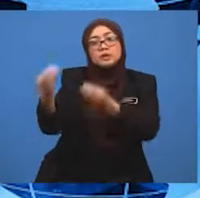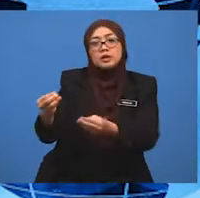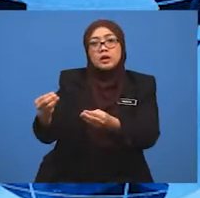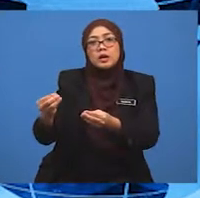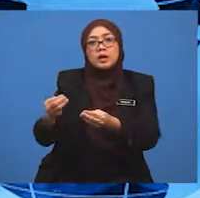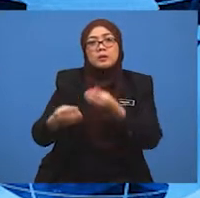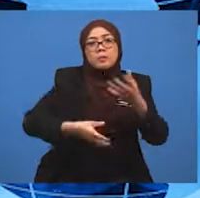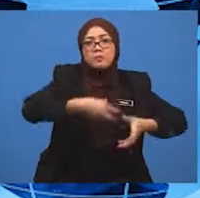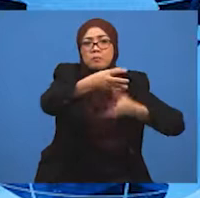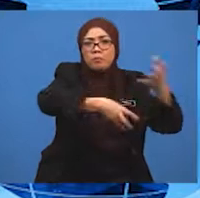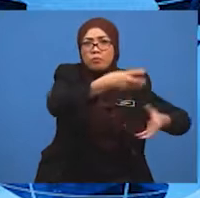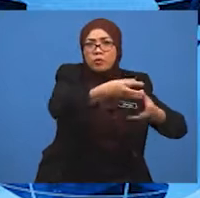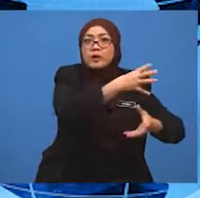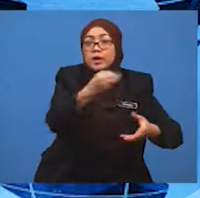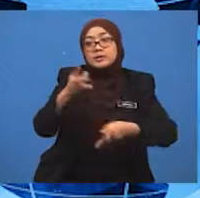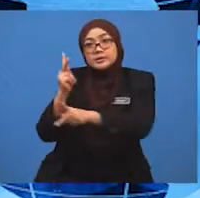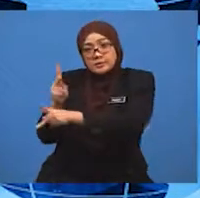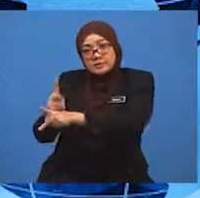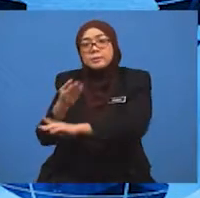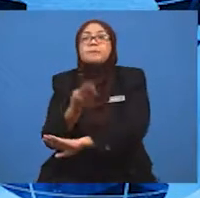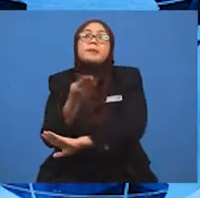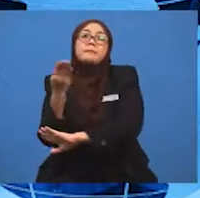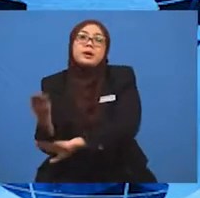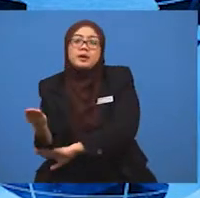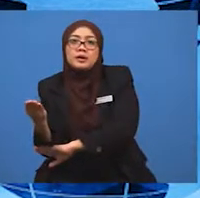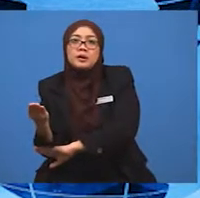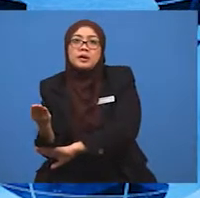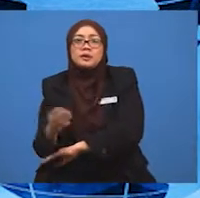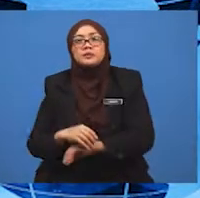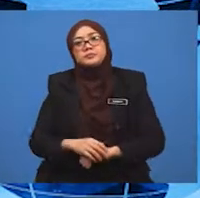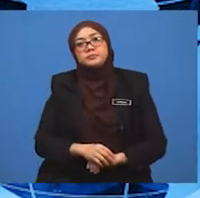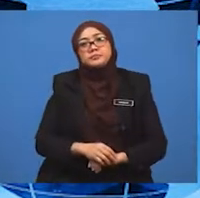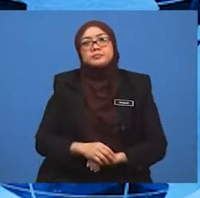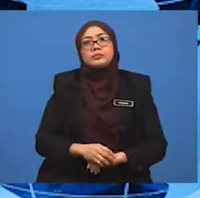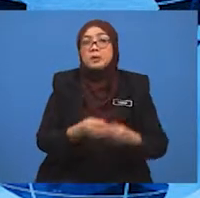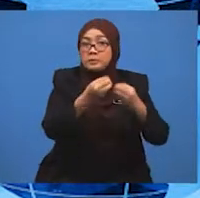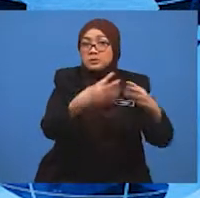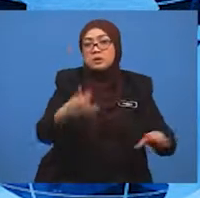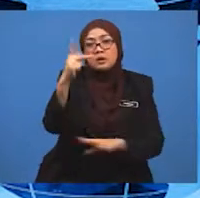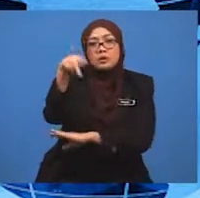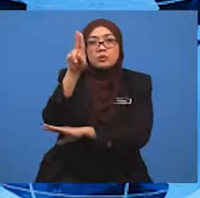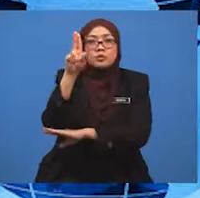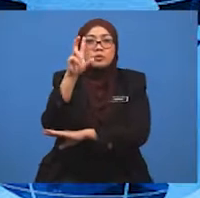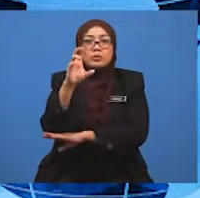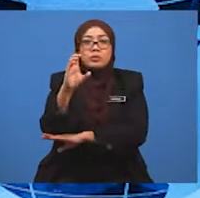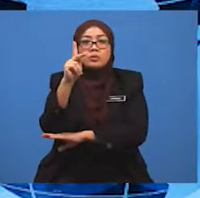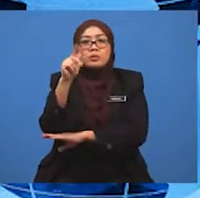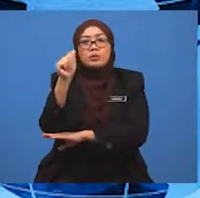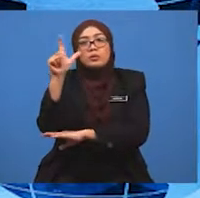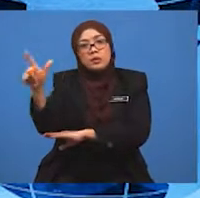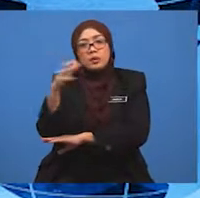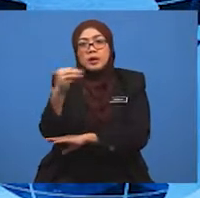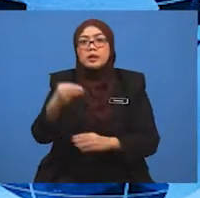penyimpanan dan penyerahan bagi pukal kering, pecah pukal, pukal cair dan